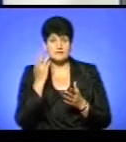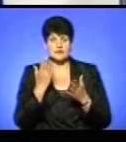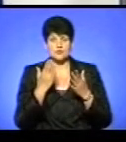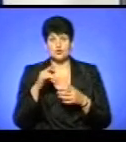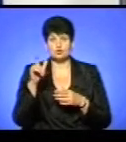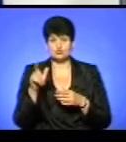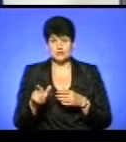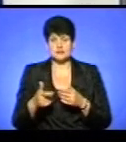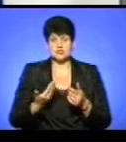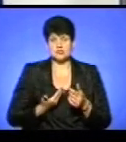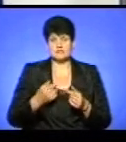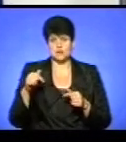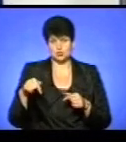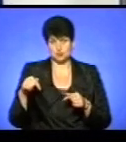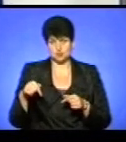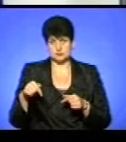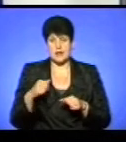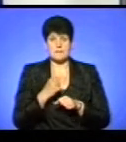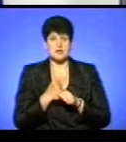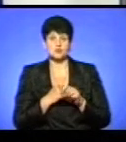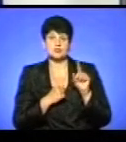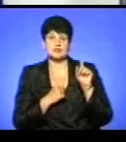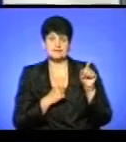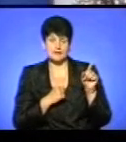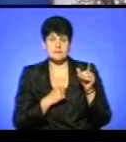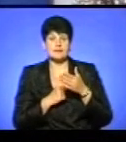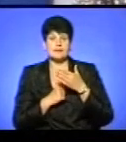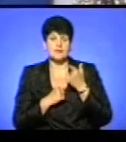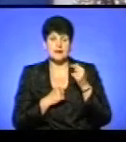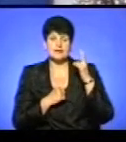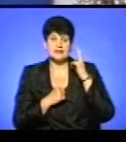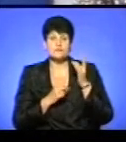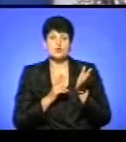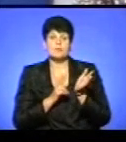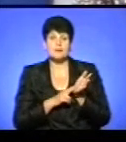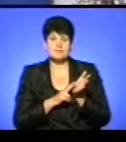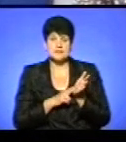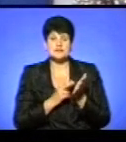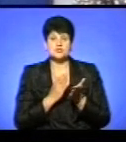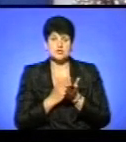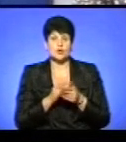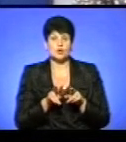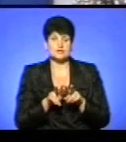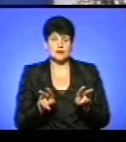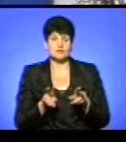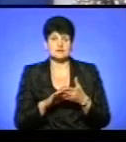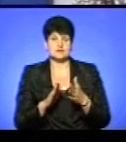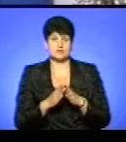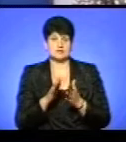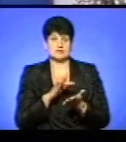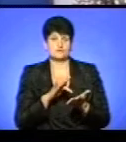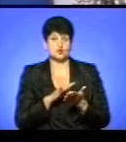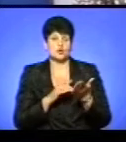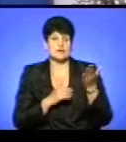людина, наприклад, живе тут, а працює там і немає київської прописки, чи є така подібна ситуація, наприклад, у столиці?